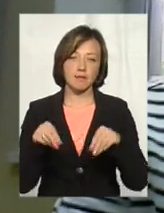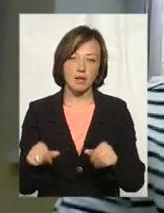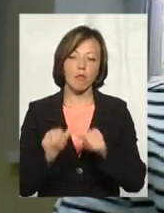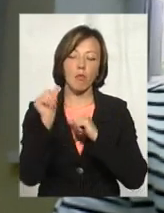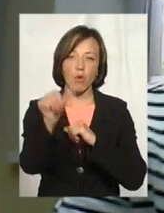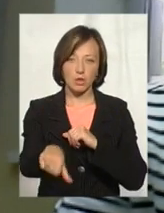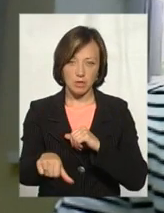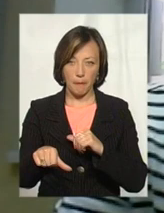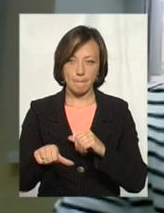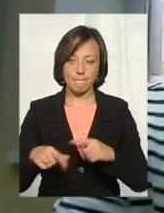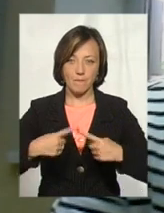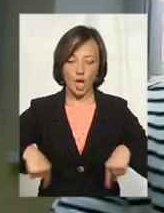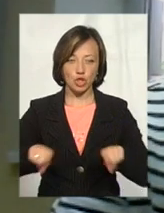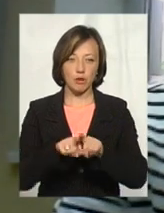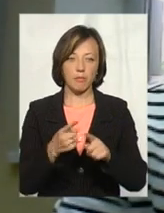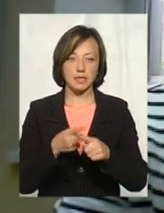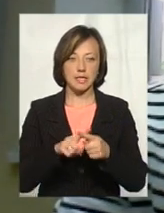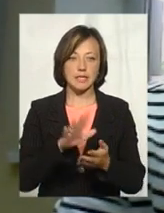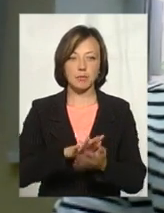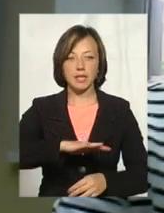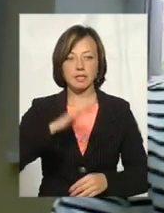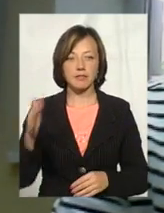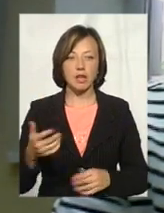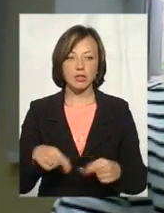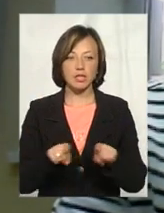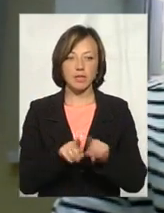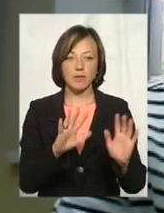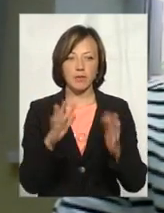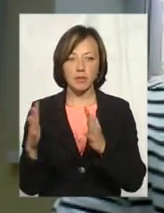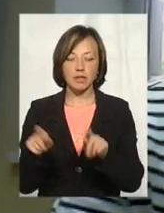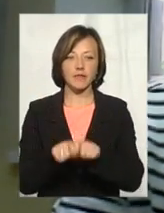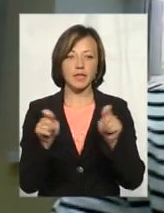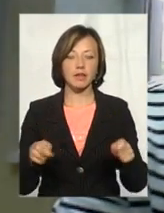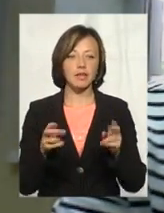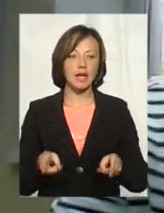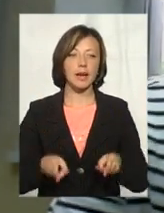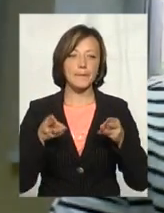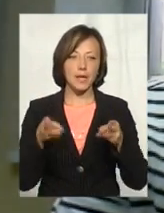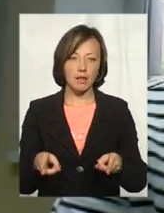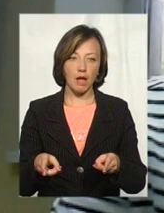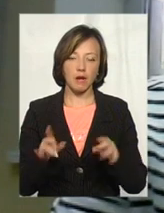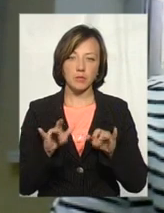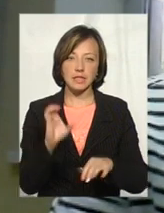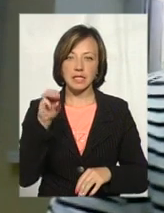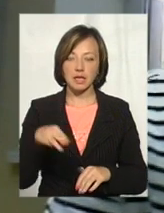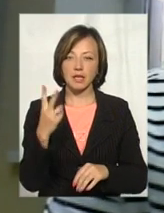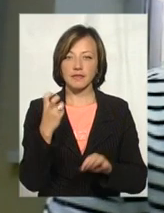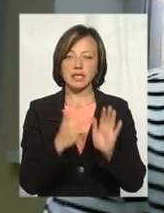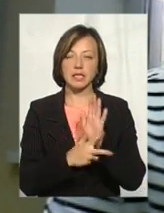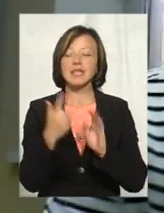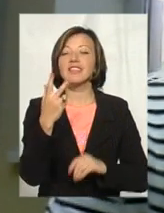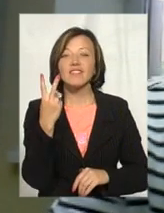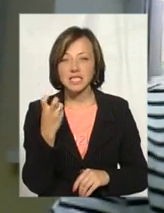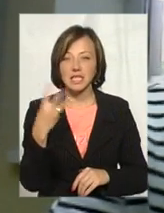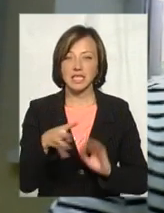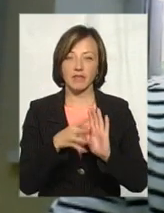поза межами цих сміттєзвалищ, і за такими випадками були відкриті кримінальні впровадження, за 150-139 Кримінального кодексу